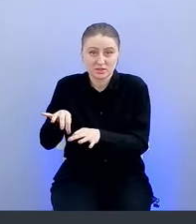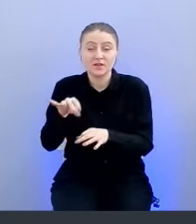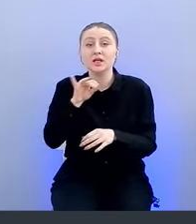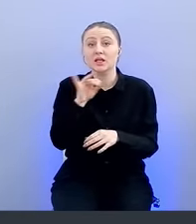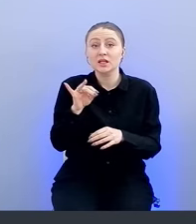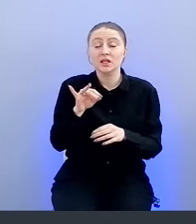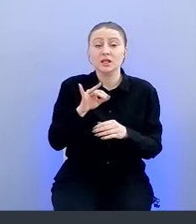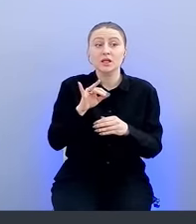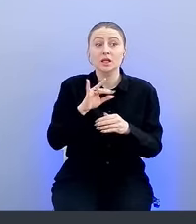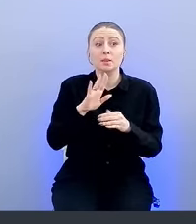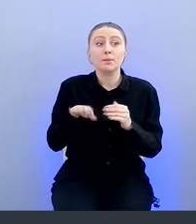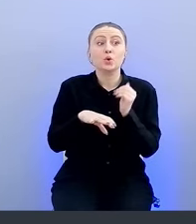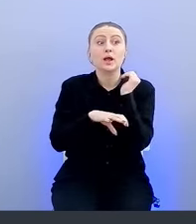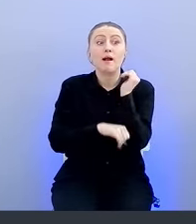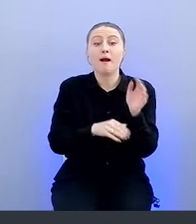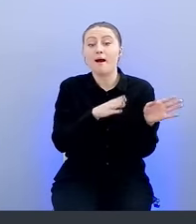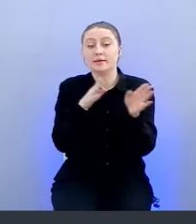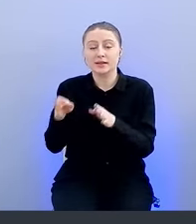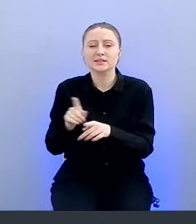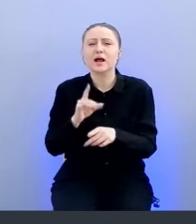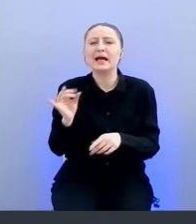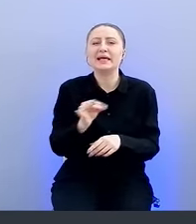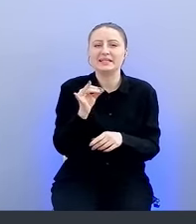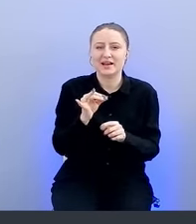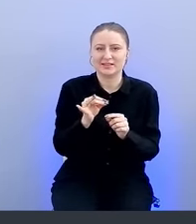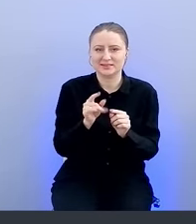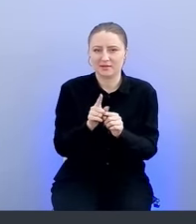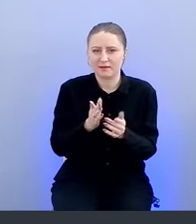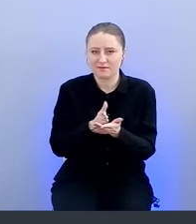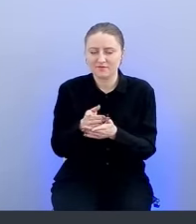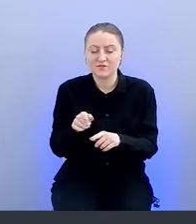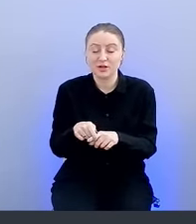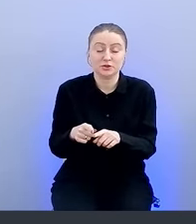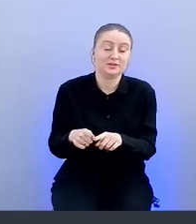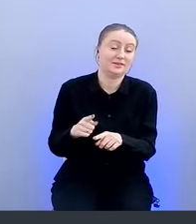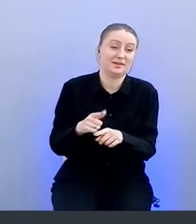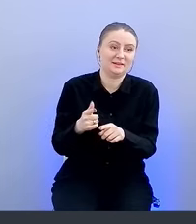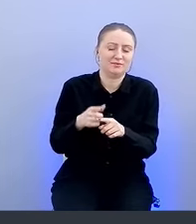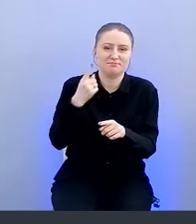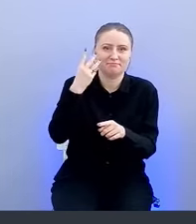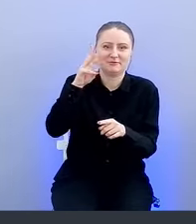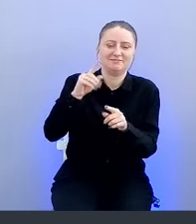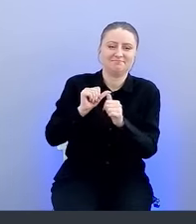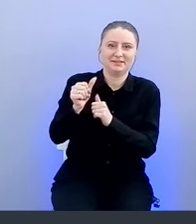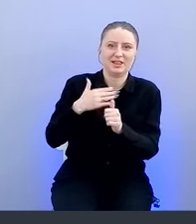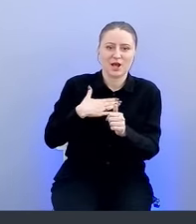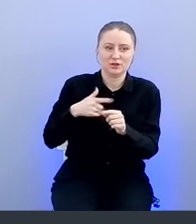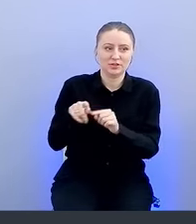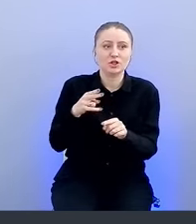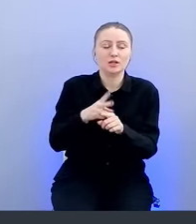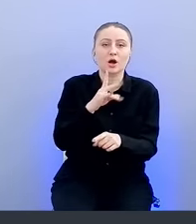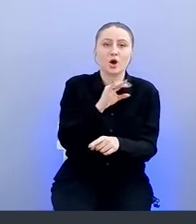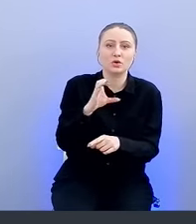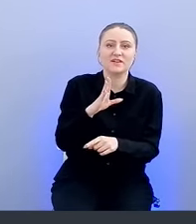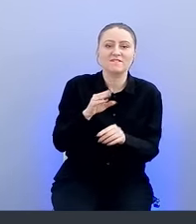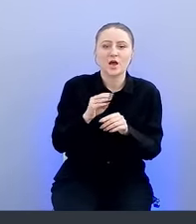конец самая такая интересная наша вещь, жемчужина нашей платформы, это кроссветочный триаж. Ну, давайте с самого начала, с